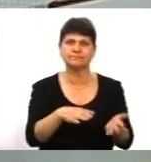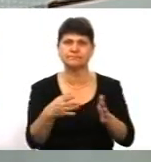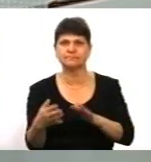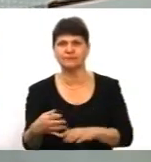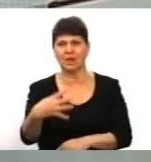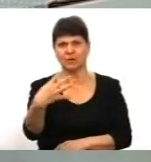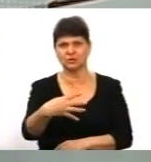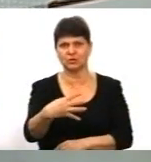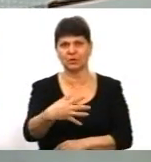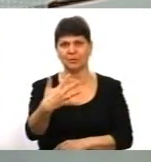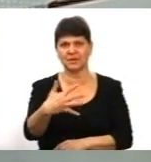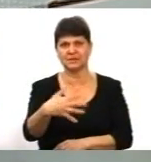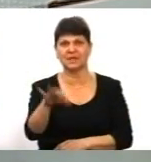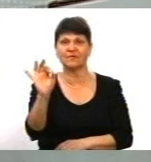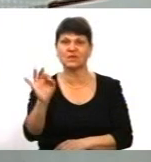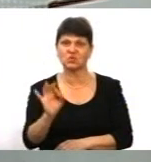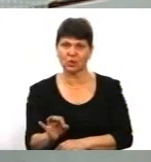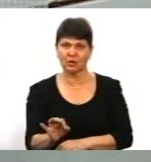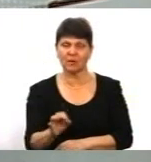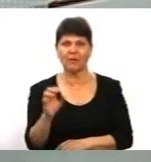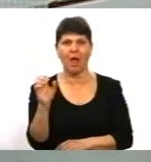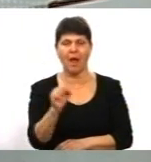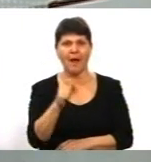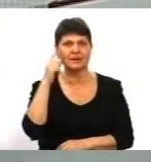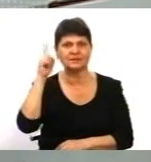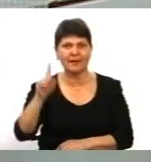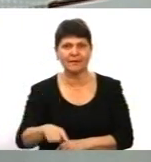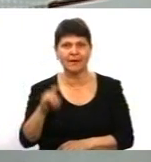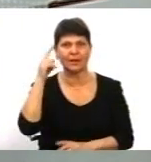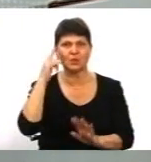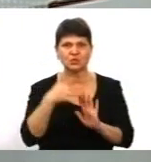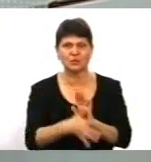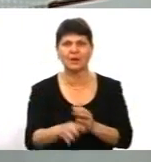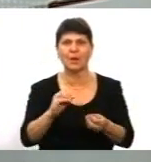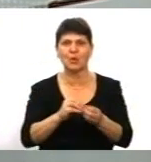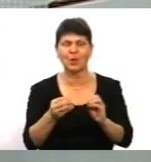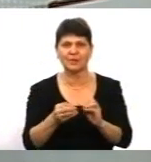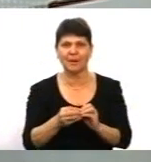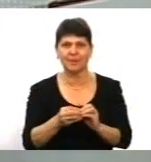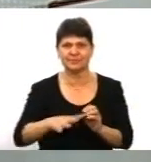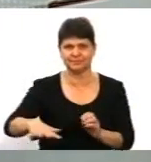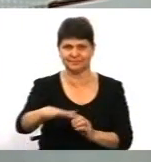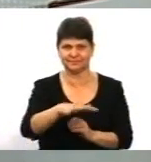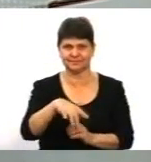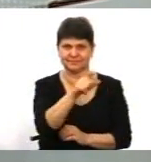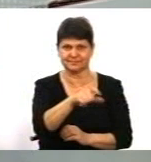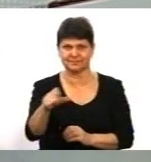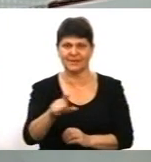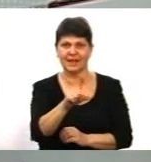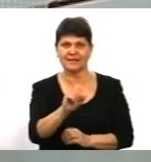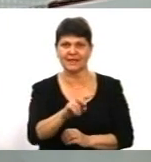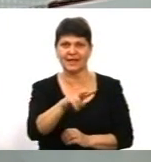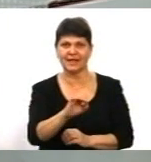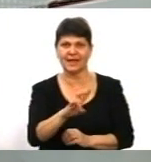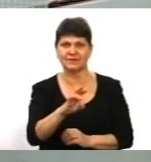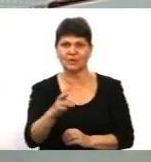-50%. А знання і розуміння проблем аудиторію Зеленського коливалося в